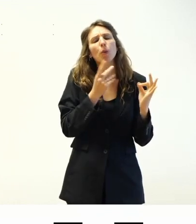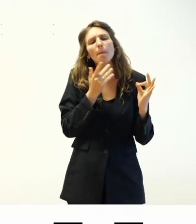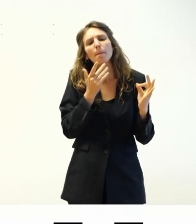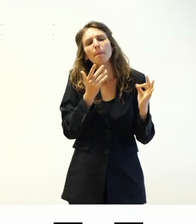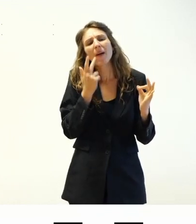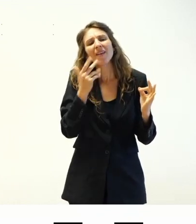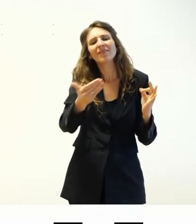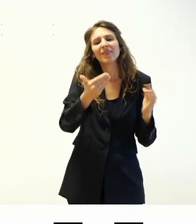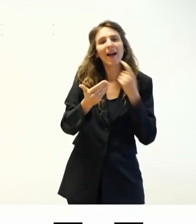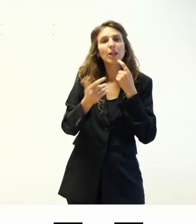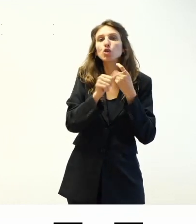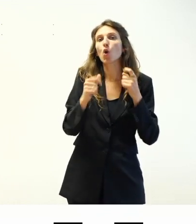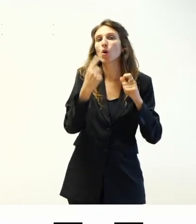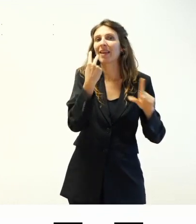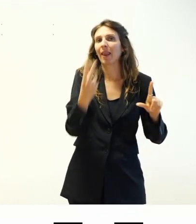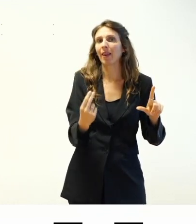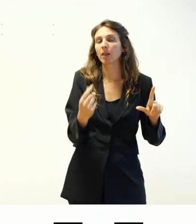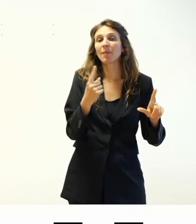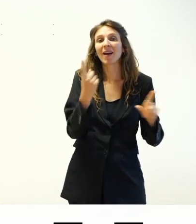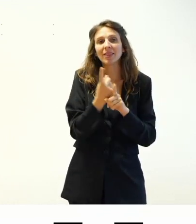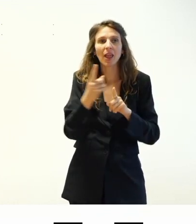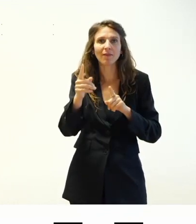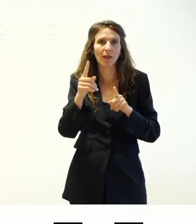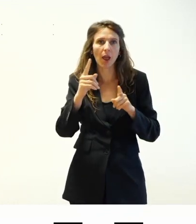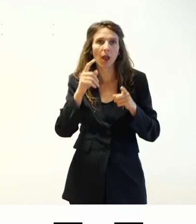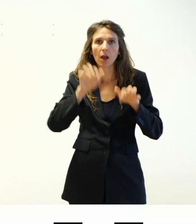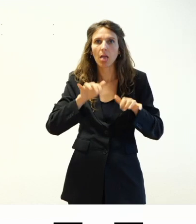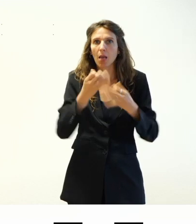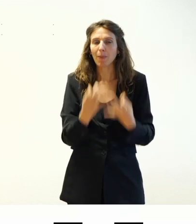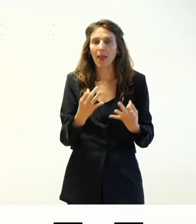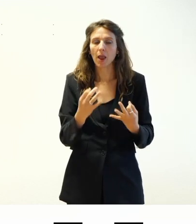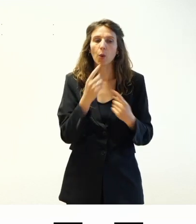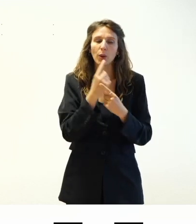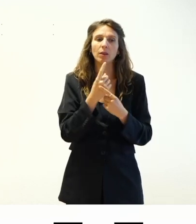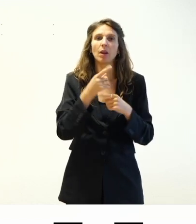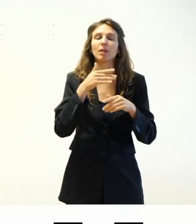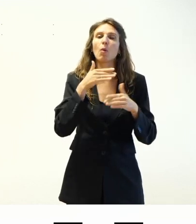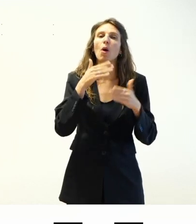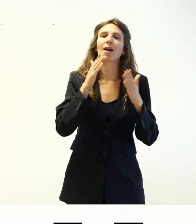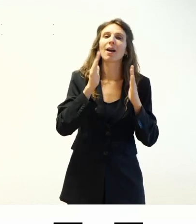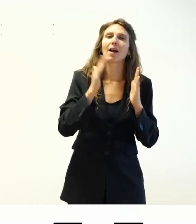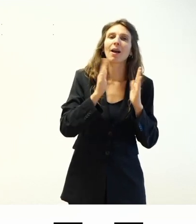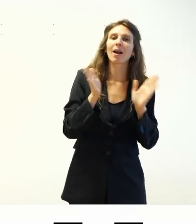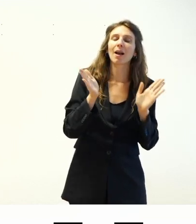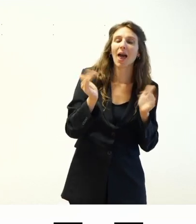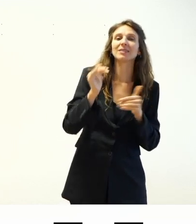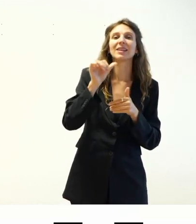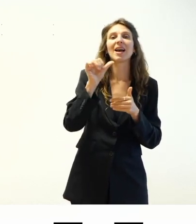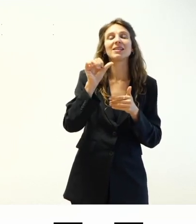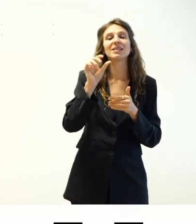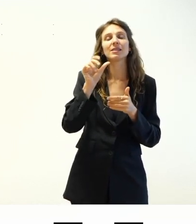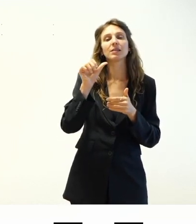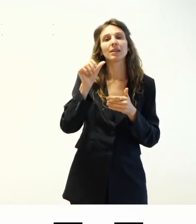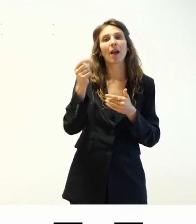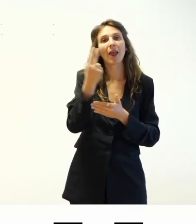agli screen reader però bisogna farlo correttamente quindi o con una classe screen reader text oppure utilizzando area label e area label by